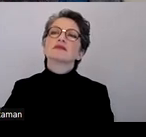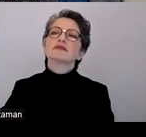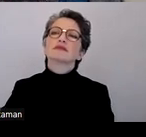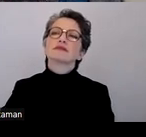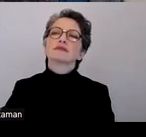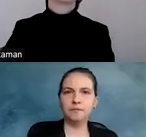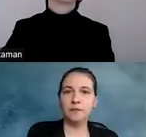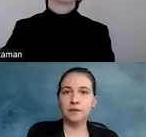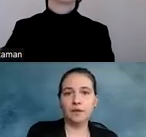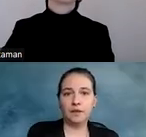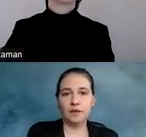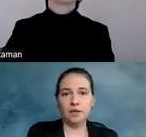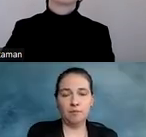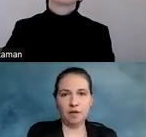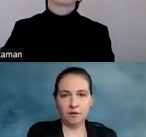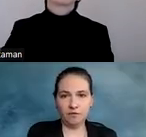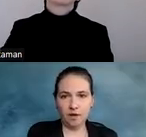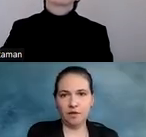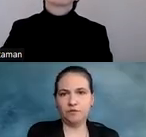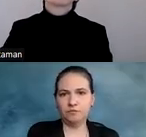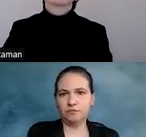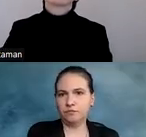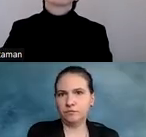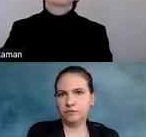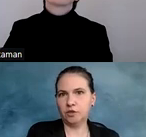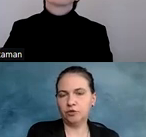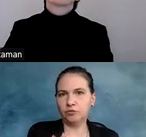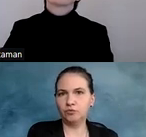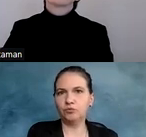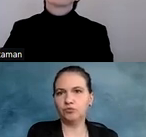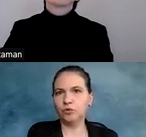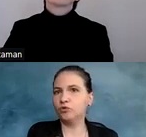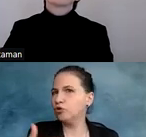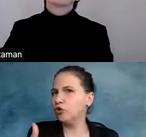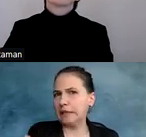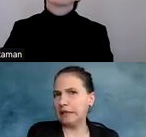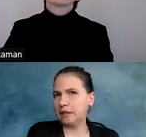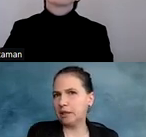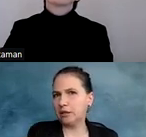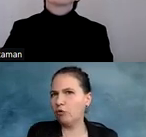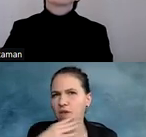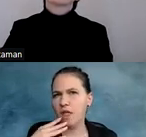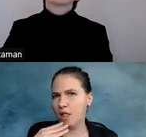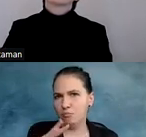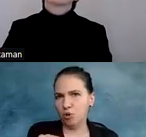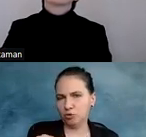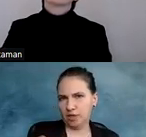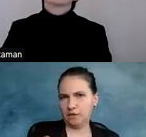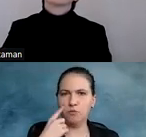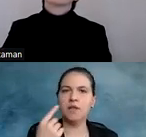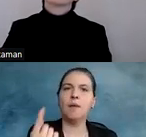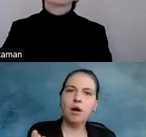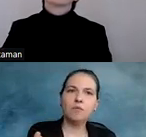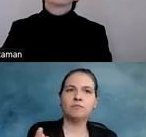Barrierefreiheit ist eigentlich sehr gut, so wie HTML. Wird im Moment noch gar nicht so viel benutzt, aber es ist im Kommen.